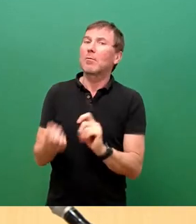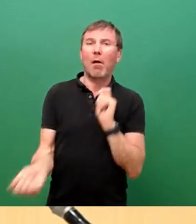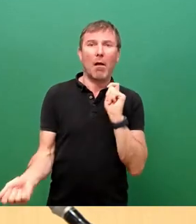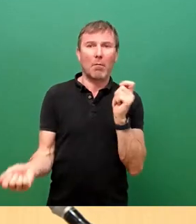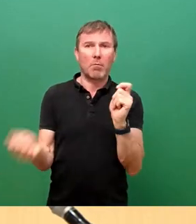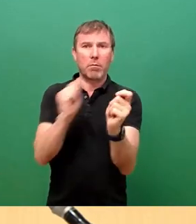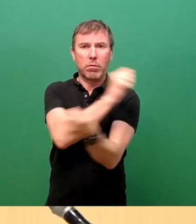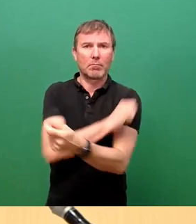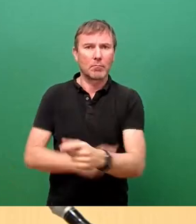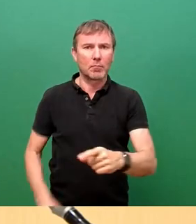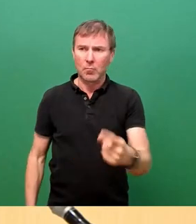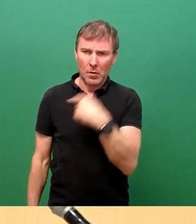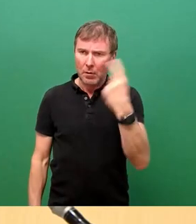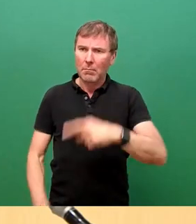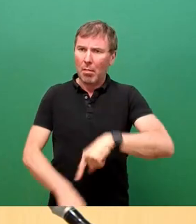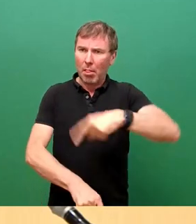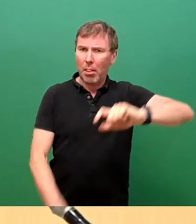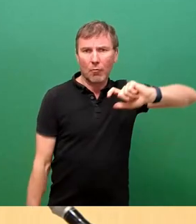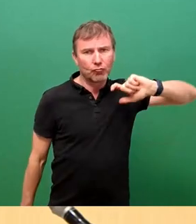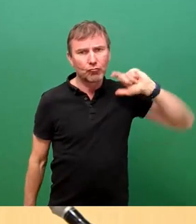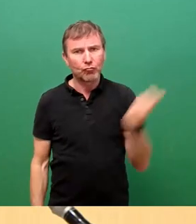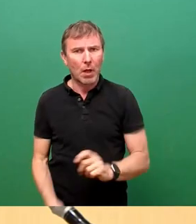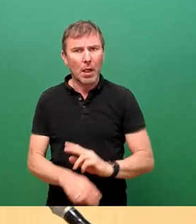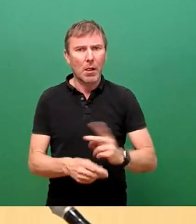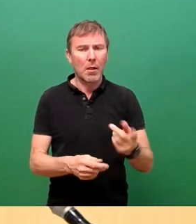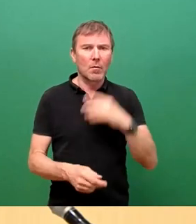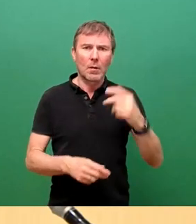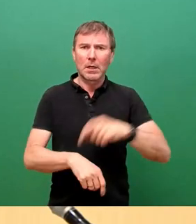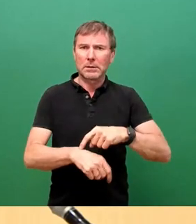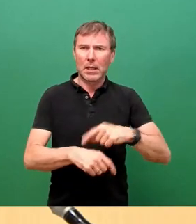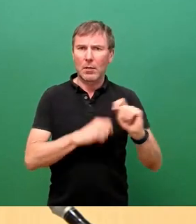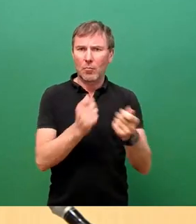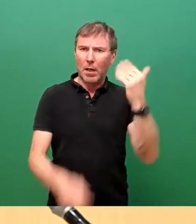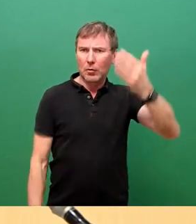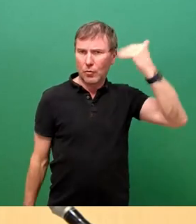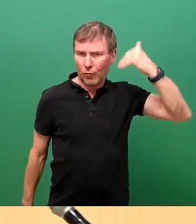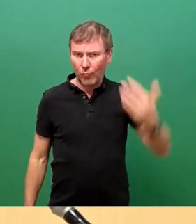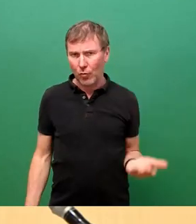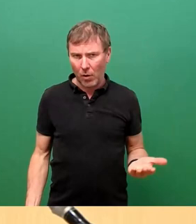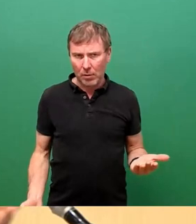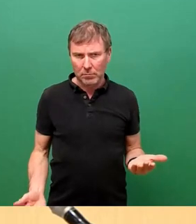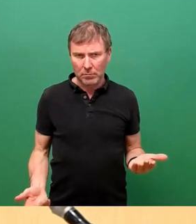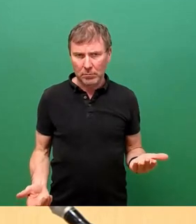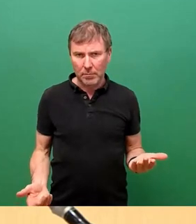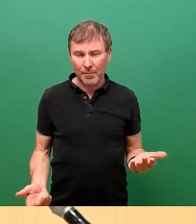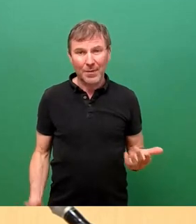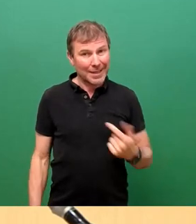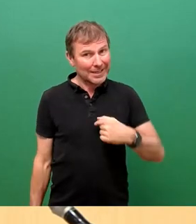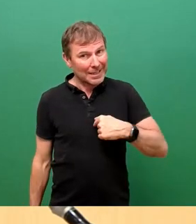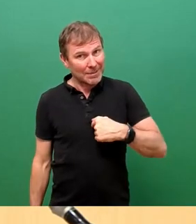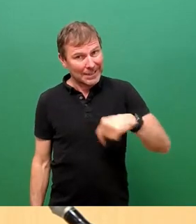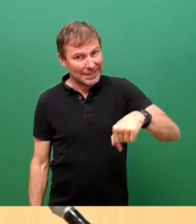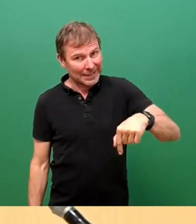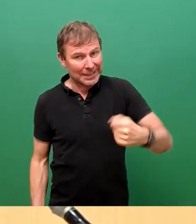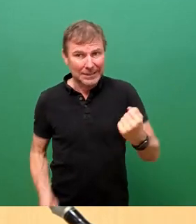wie wir alle wissen, durch ganz verschiedene Einflüsse auch viel schneller, als das früher manchmal gewesen ist. Und ich tue mich und deswegen bin ich der Initiative